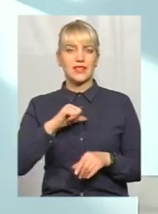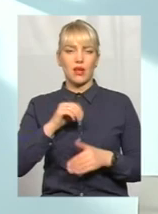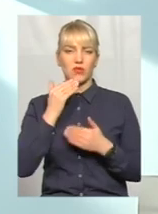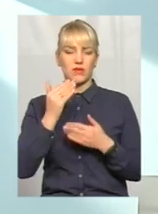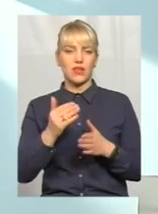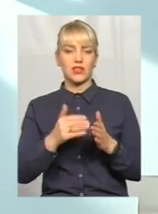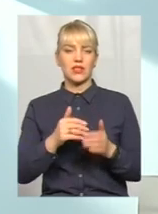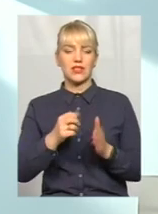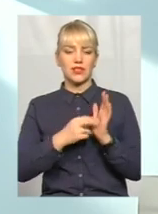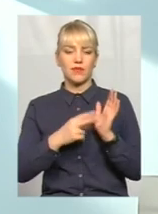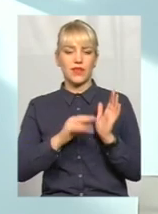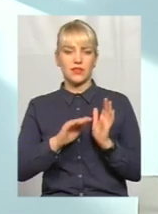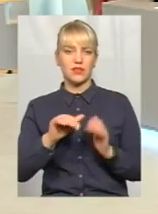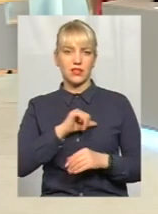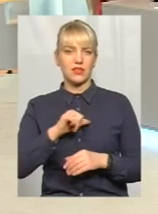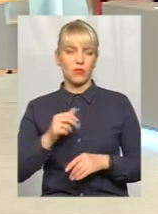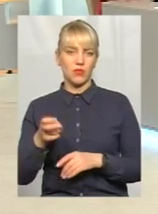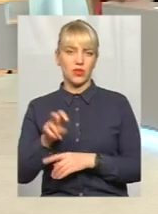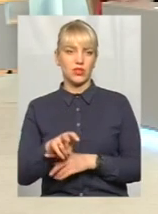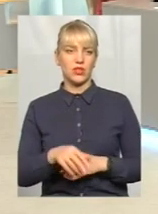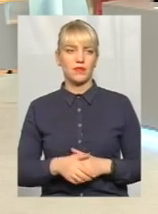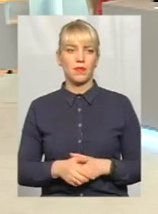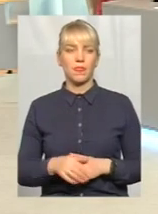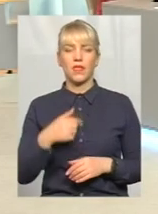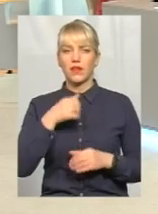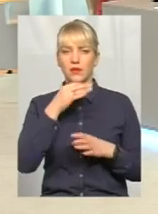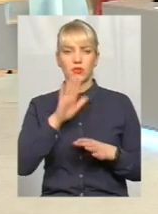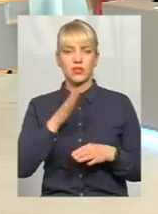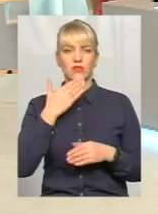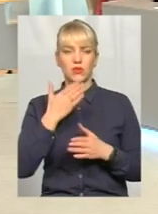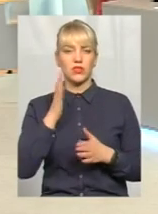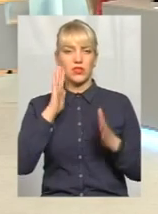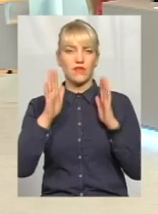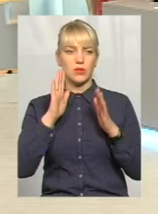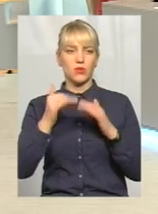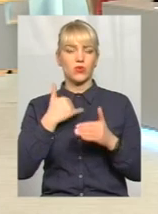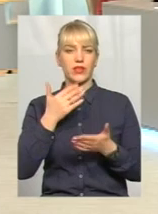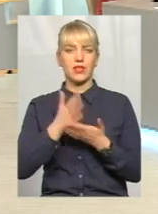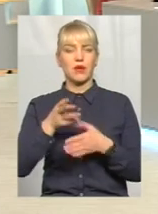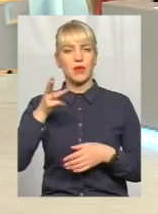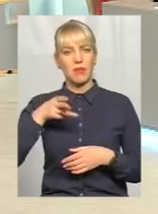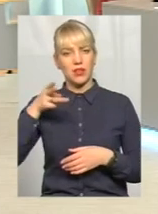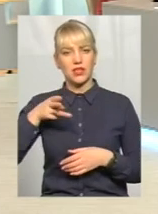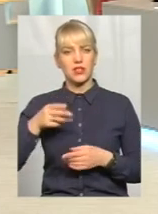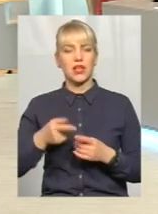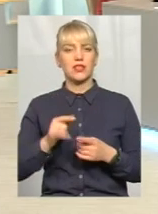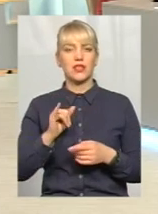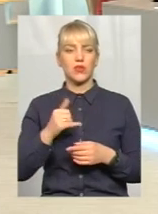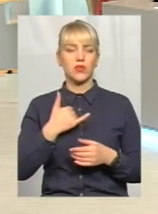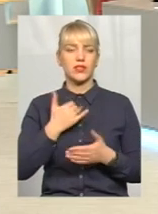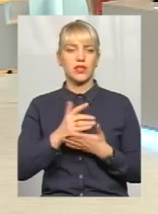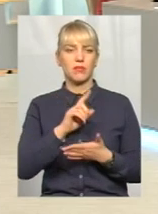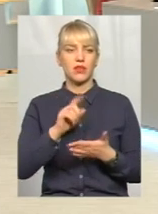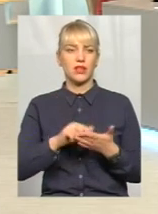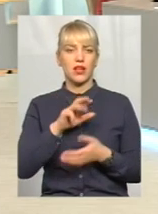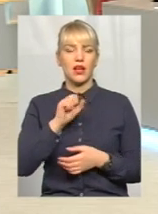дітей прийшло по самозверненню. Пані Ніно, я не можу не звернутися до Фейсбука, в нас йде пряма трансляція, і тут вже є питання від